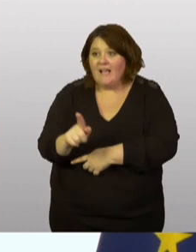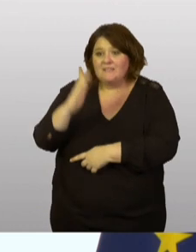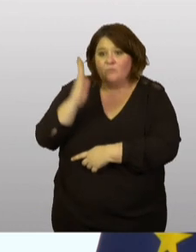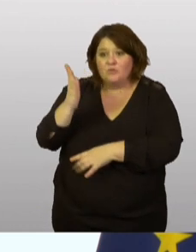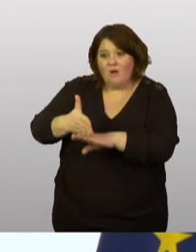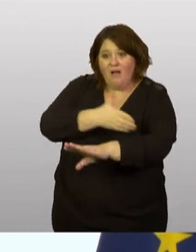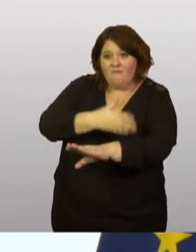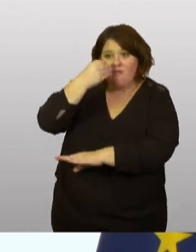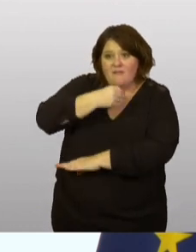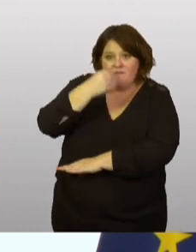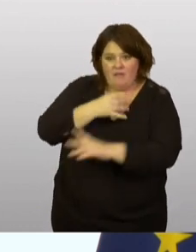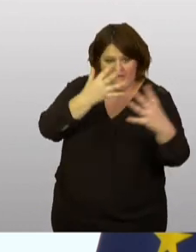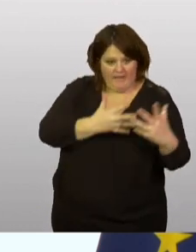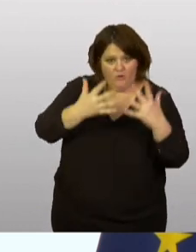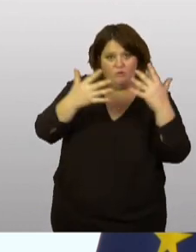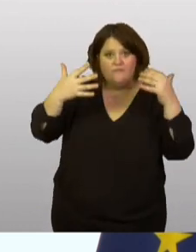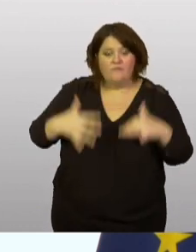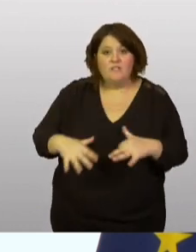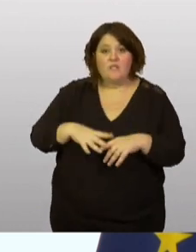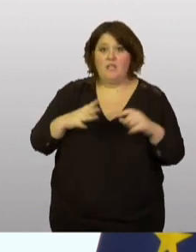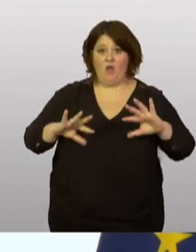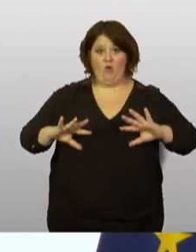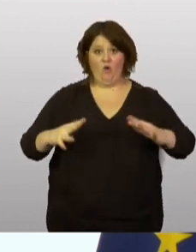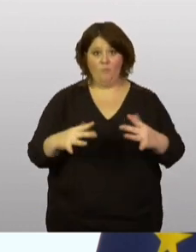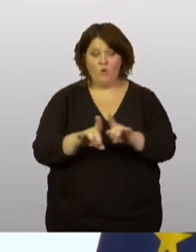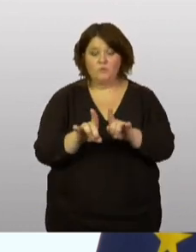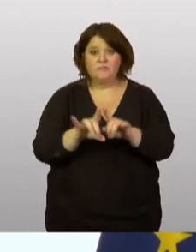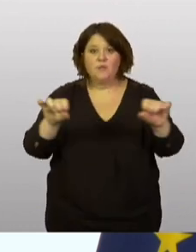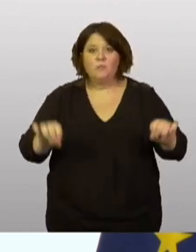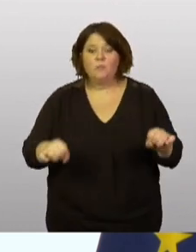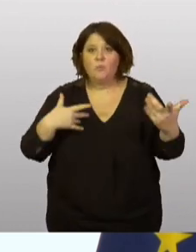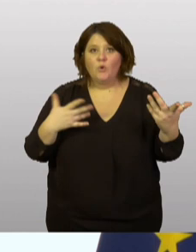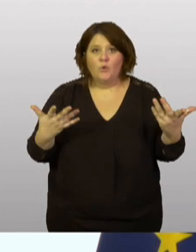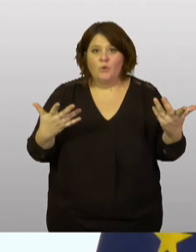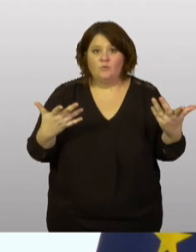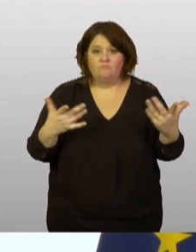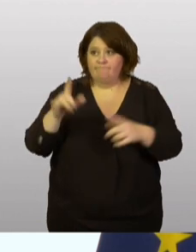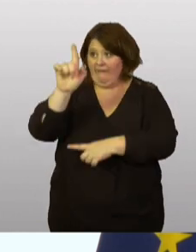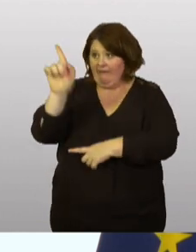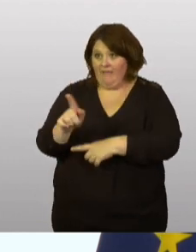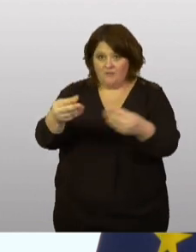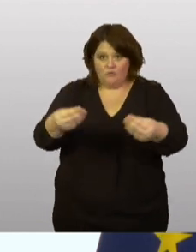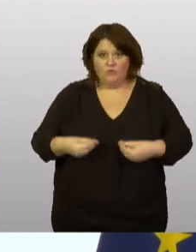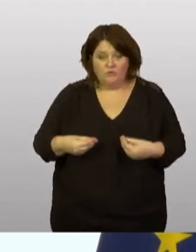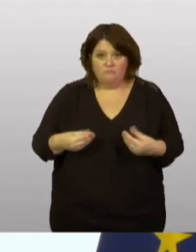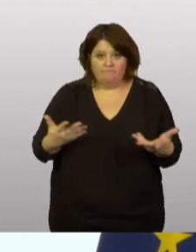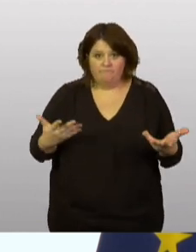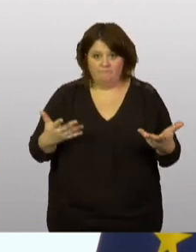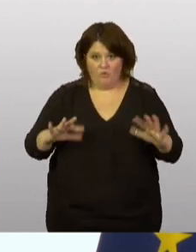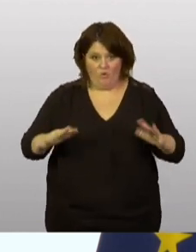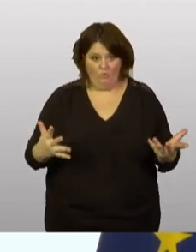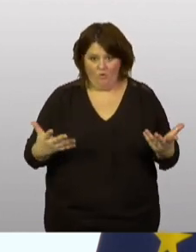avant l'hiver et comment on pourrait obtenir le gaz depuis les...